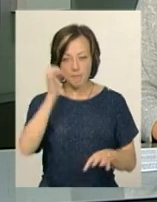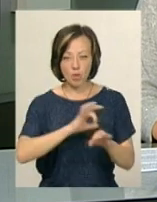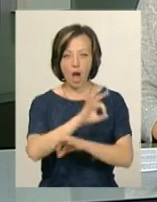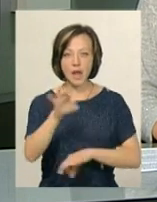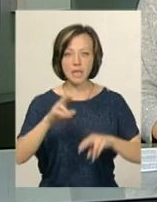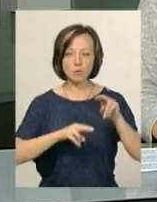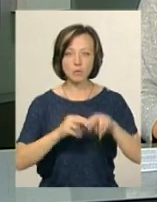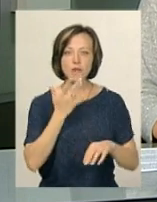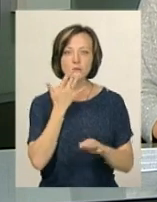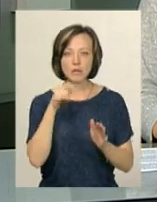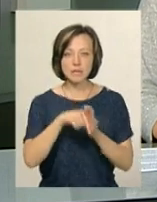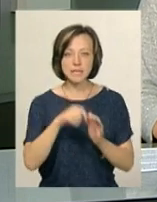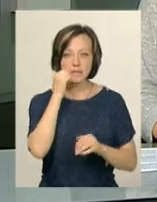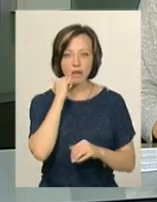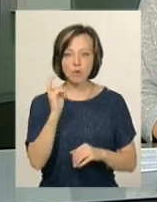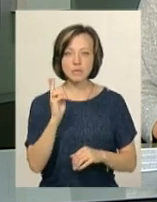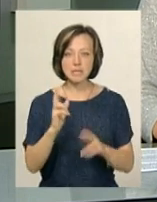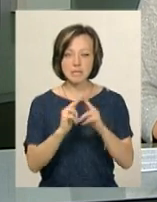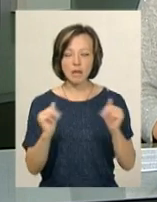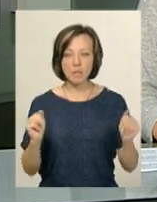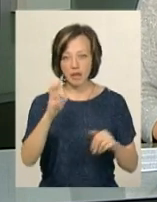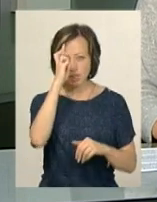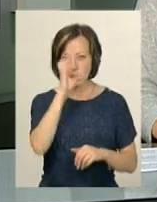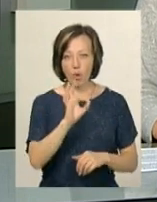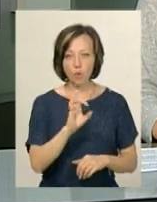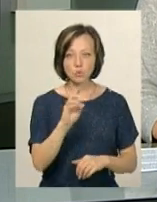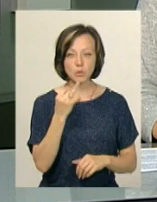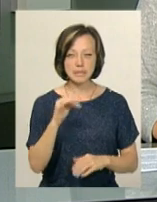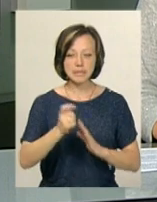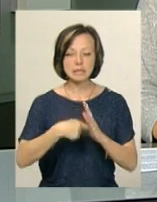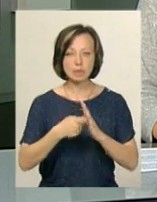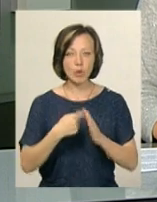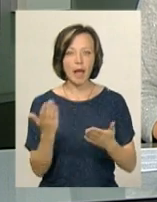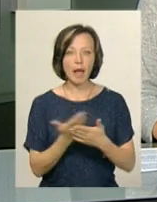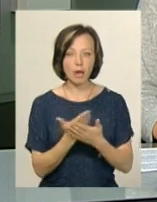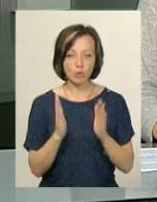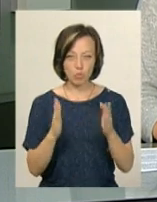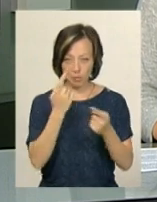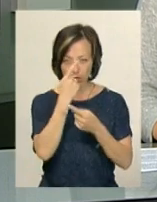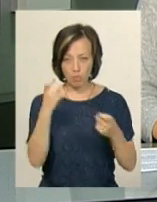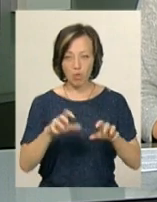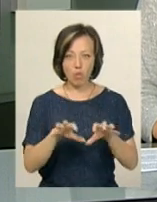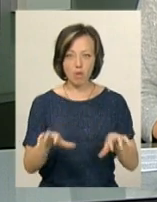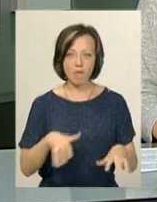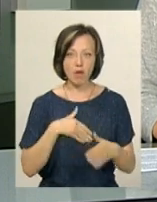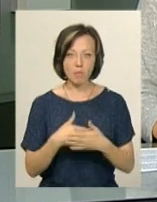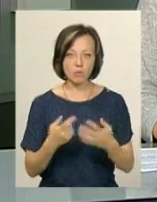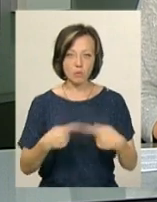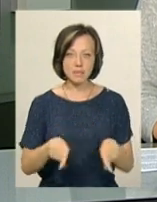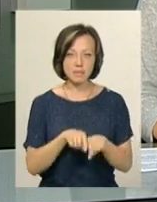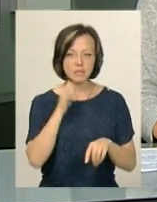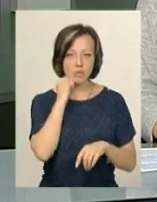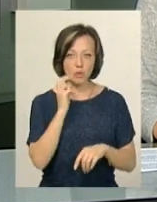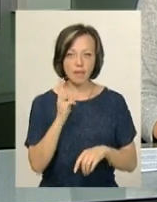значення Старокостянтинівський замок князів Острозьких знімуть кіно. Про це повідомив голова громадської організації Старокостянтинів